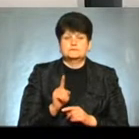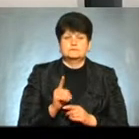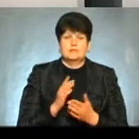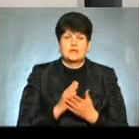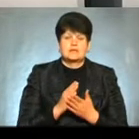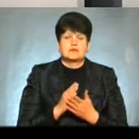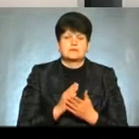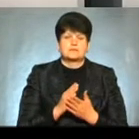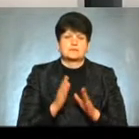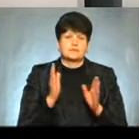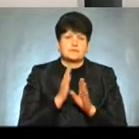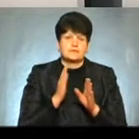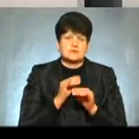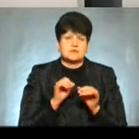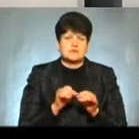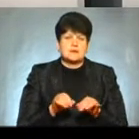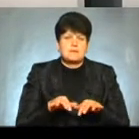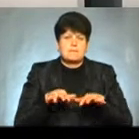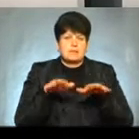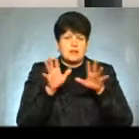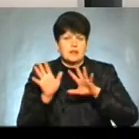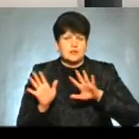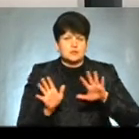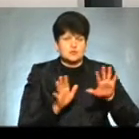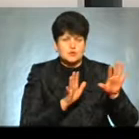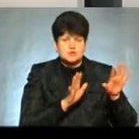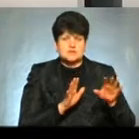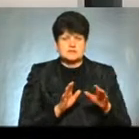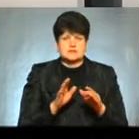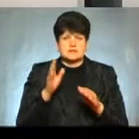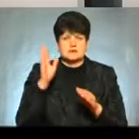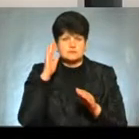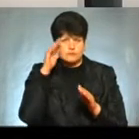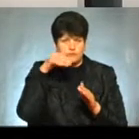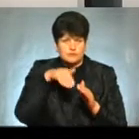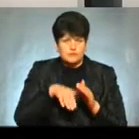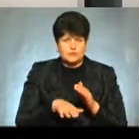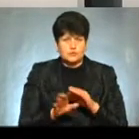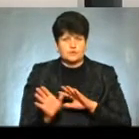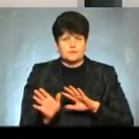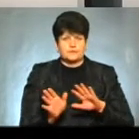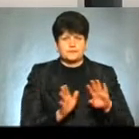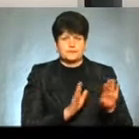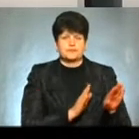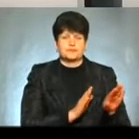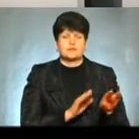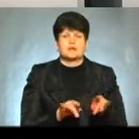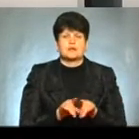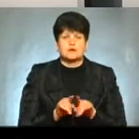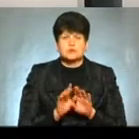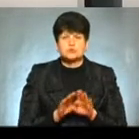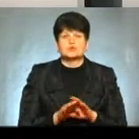вивітрювання, спилом розноситься З підземними водами, якась виноситься теж